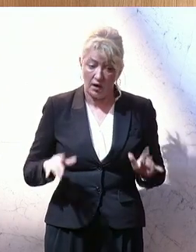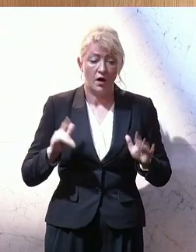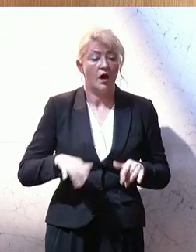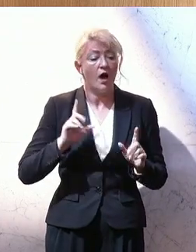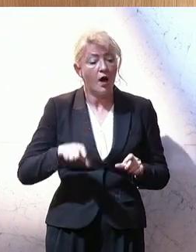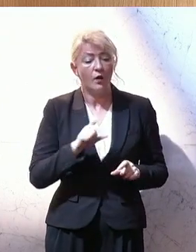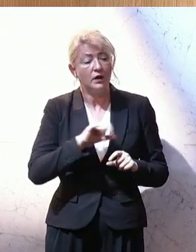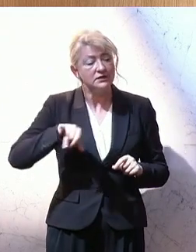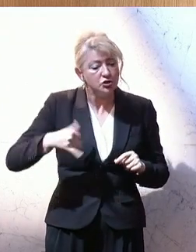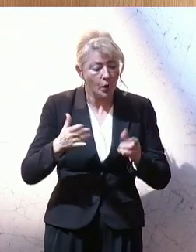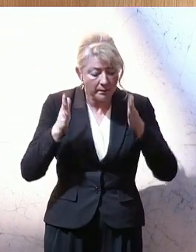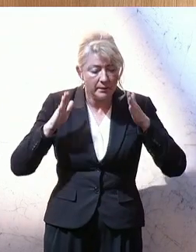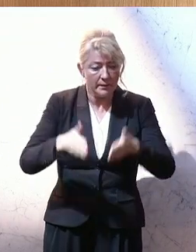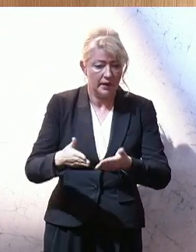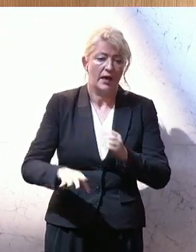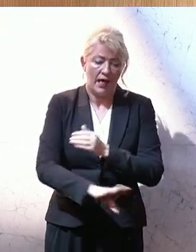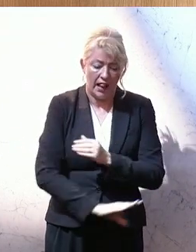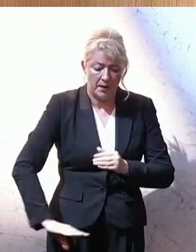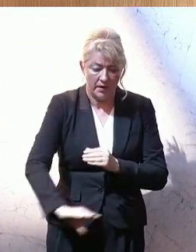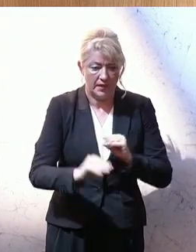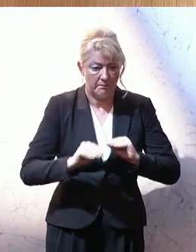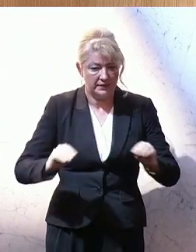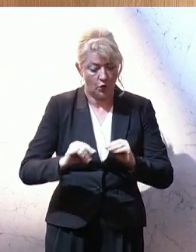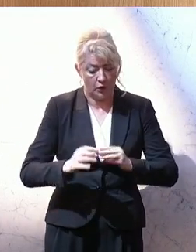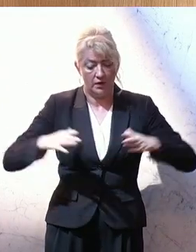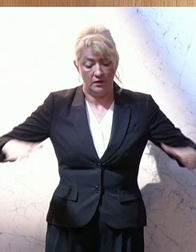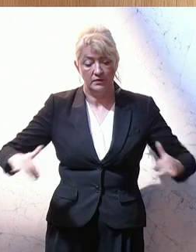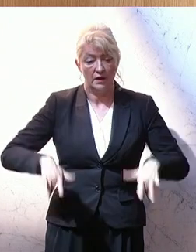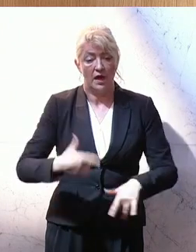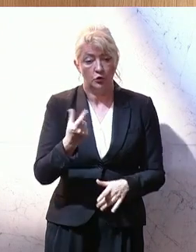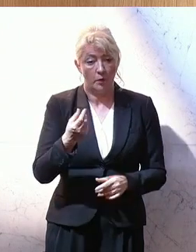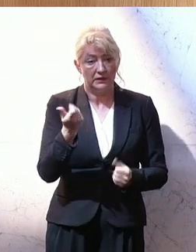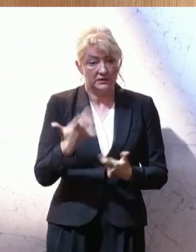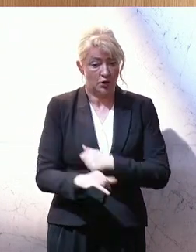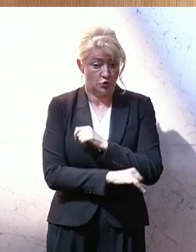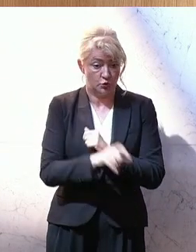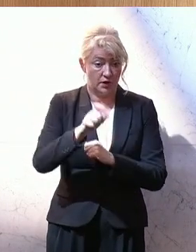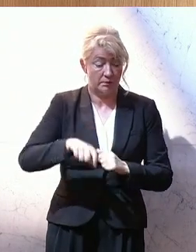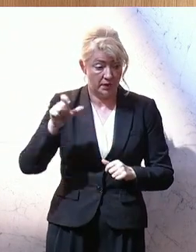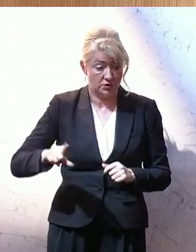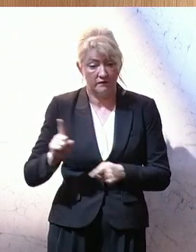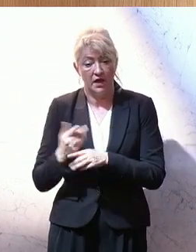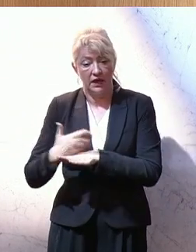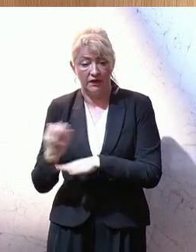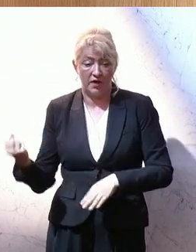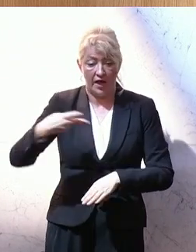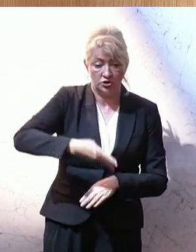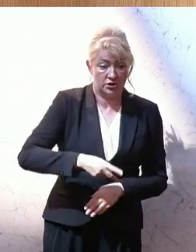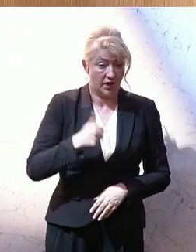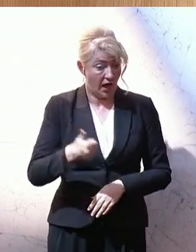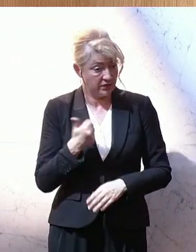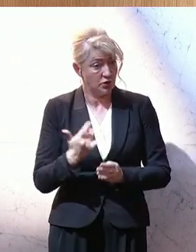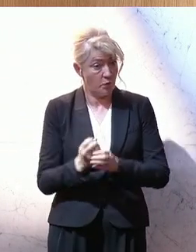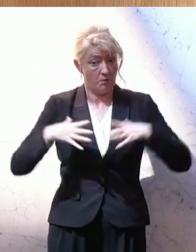Job wurde auf die Elementarpädagogik erweitert und hat zu einer Verdoppelung der Zahl der Studierenden beim Querenstieg in nur einem Jahr